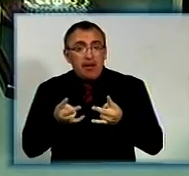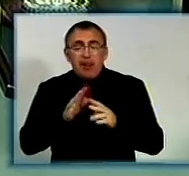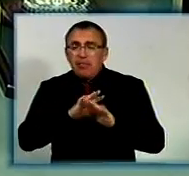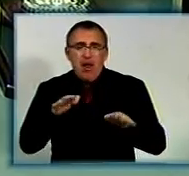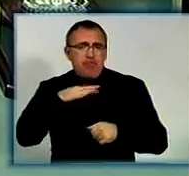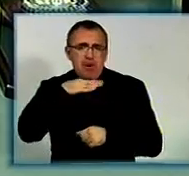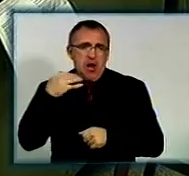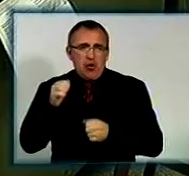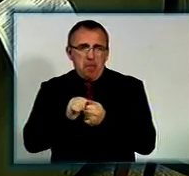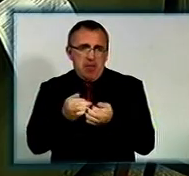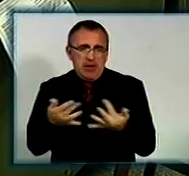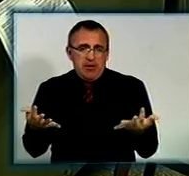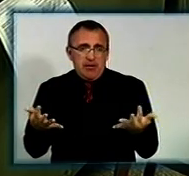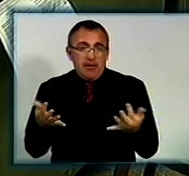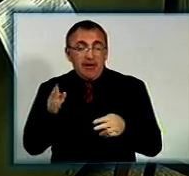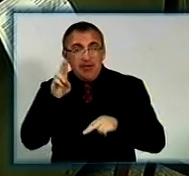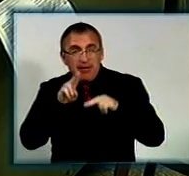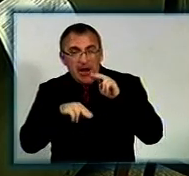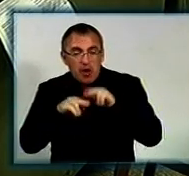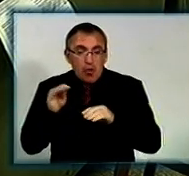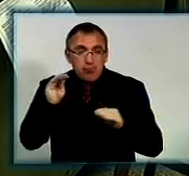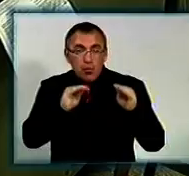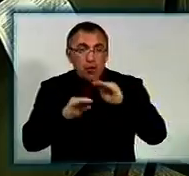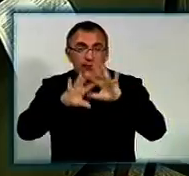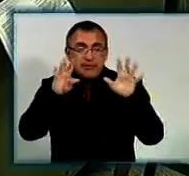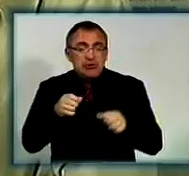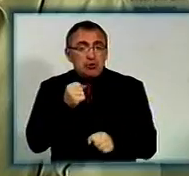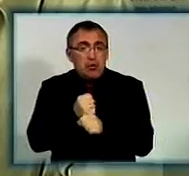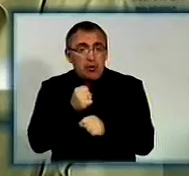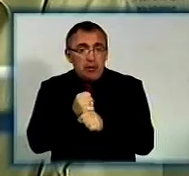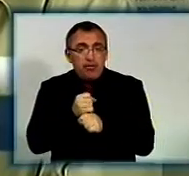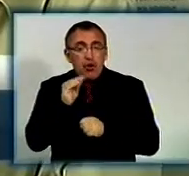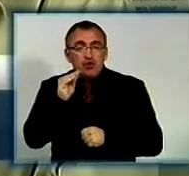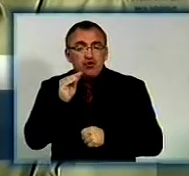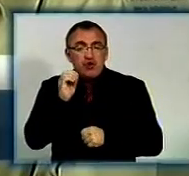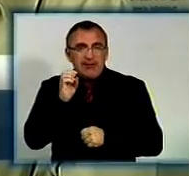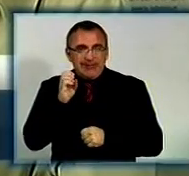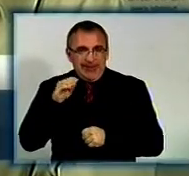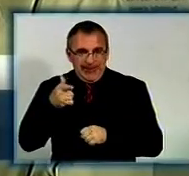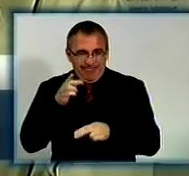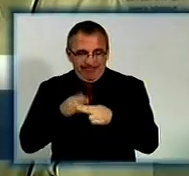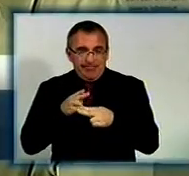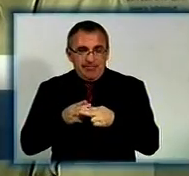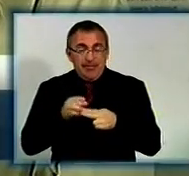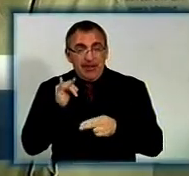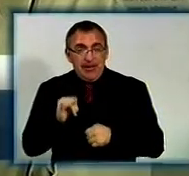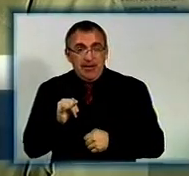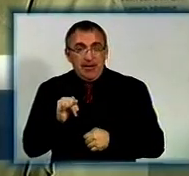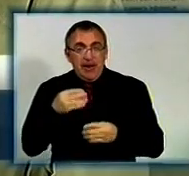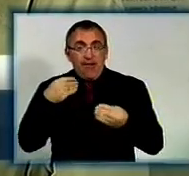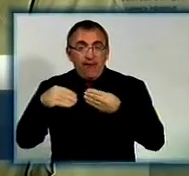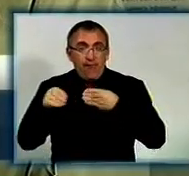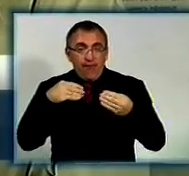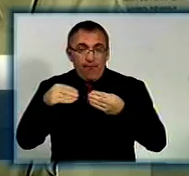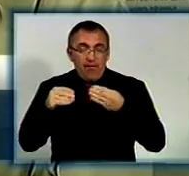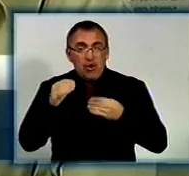небагато матеріалів. Надбудовки всі зроблені з жерсті і фольговної